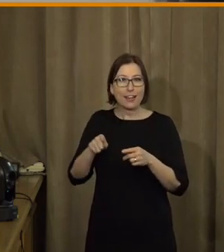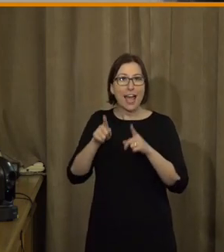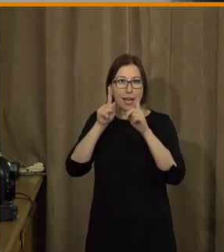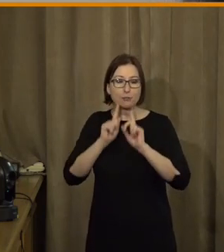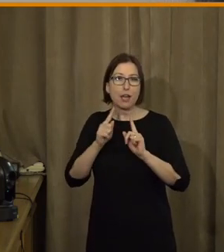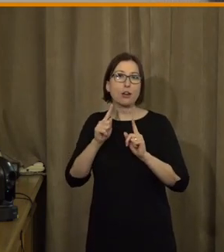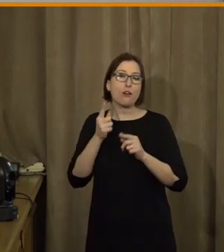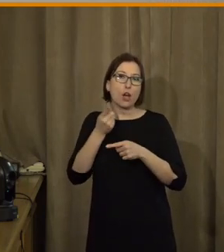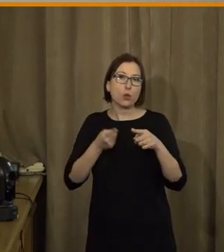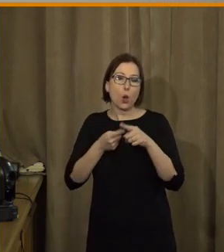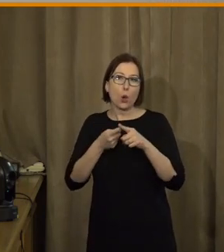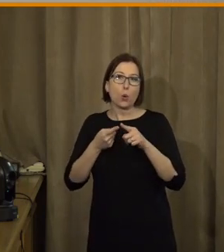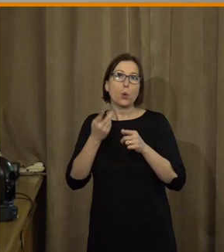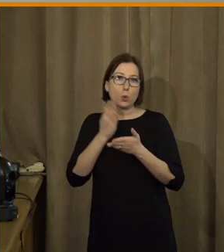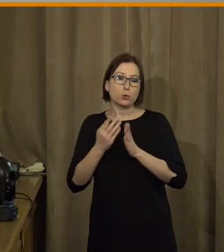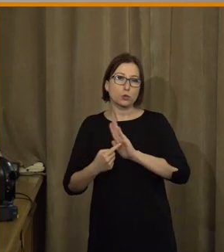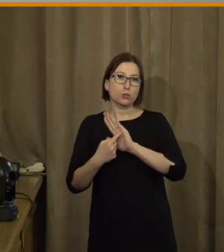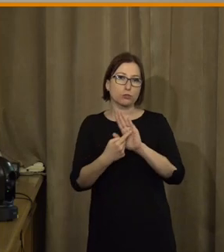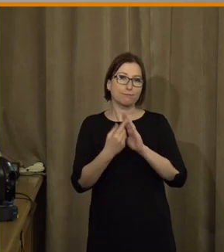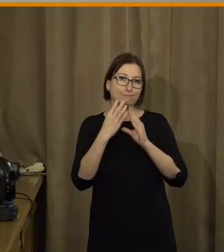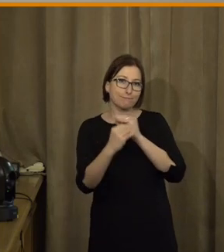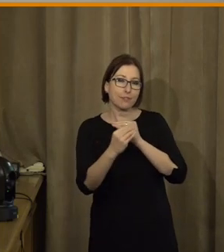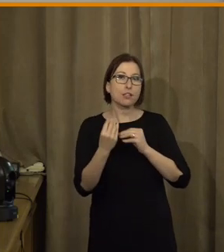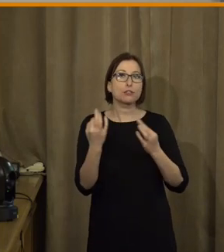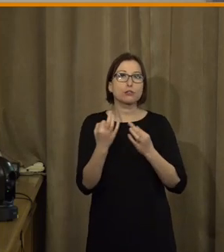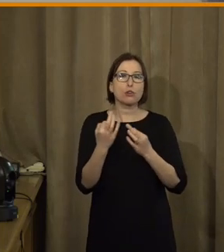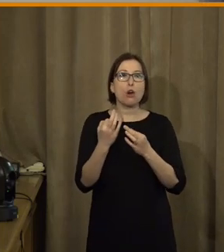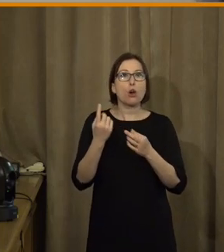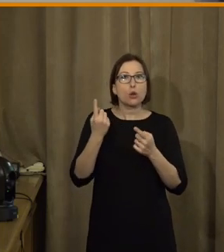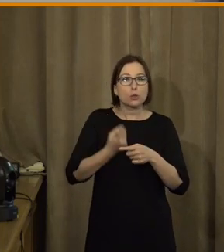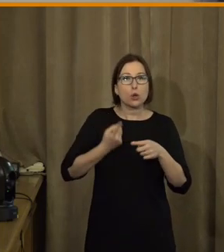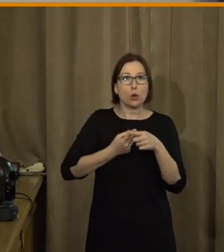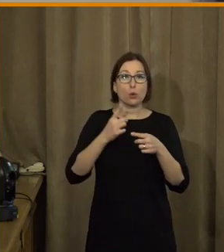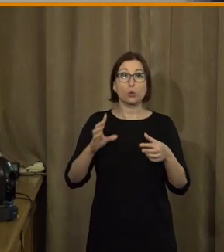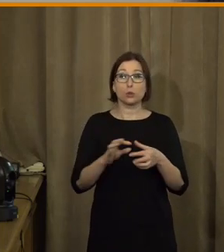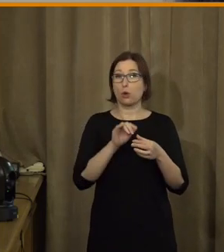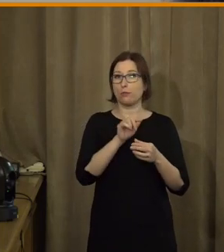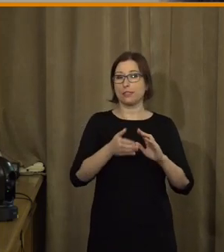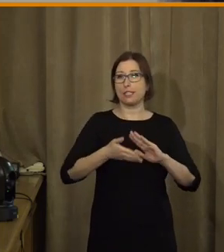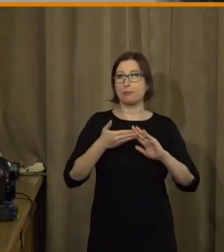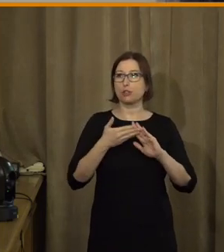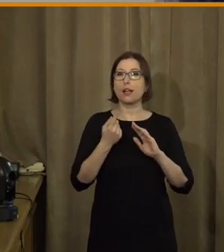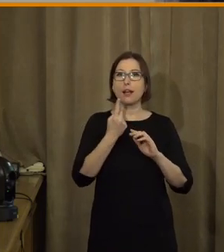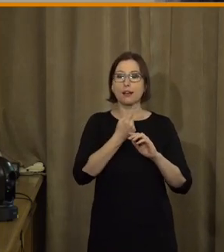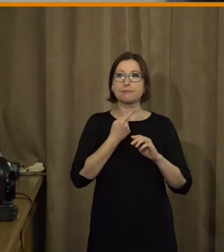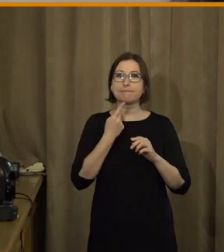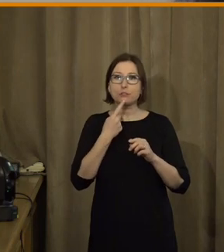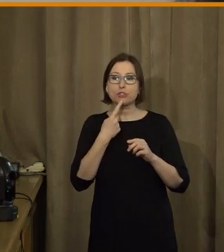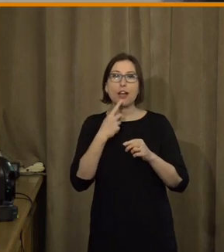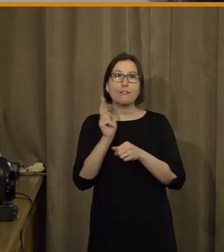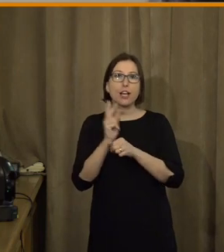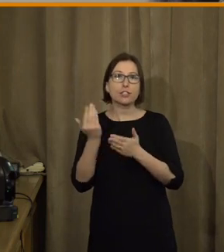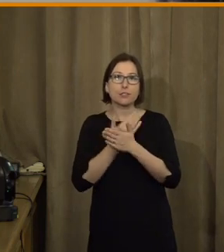trošku odkryla, jaké třeba máme některé tendence ohledně, nebo některé svámy ohledně